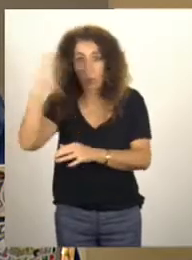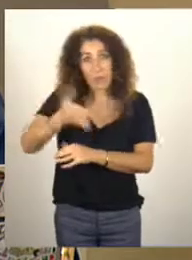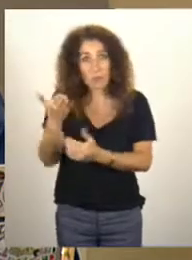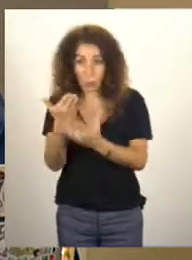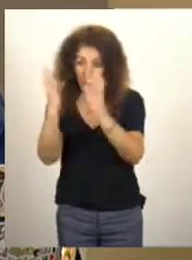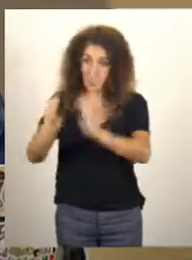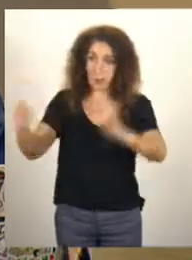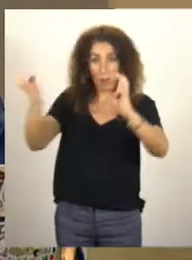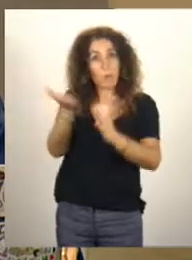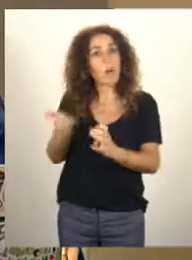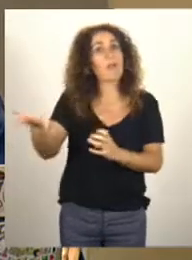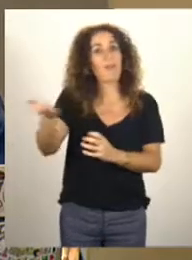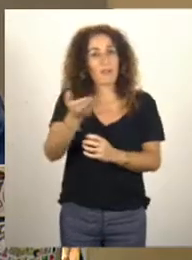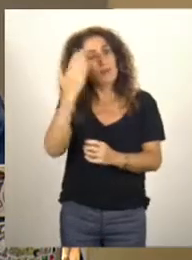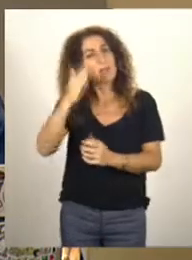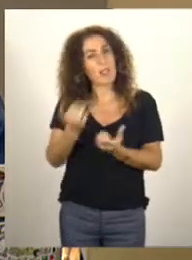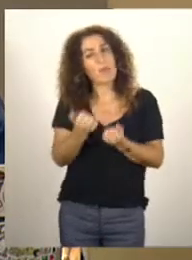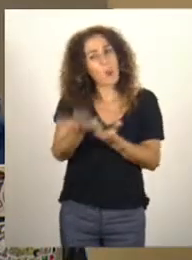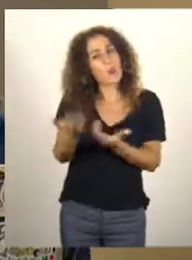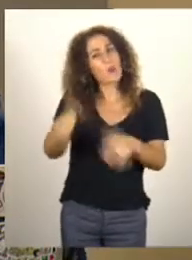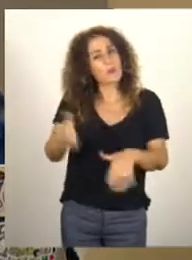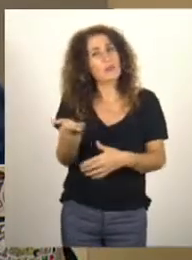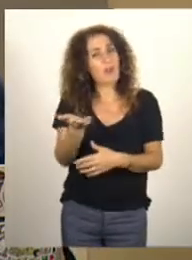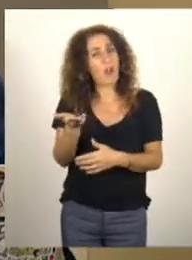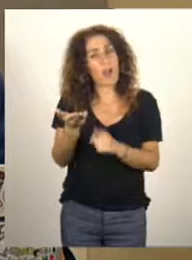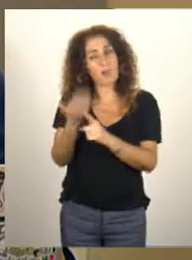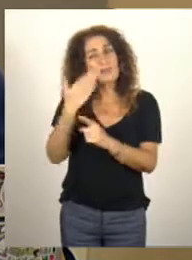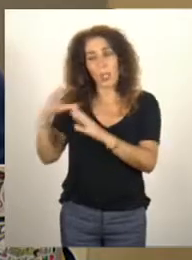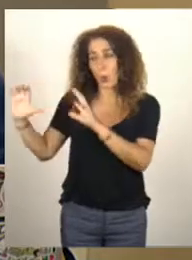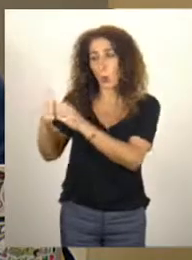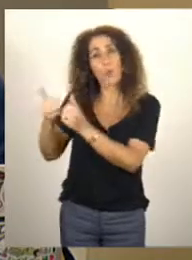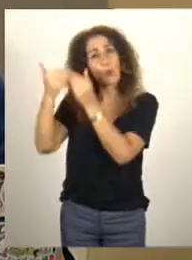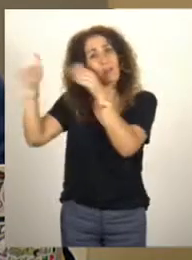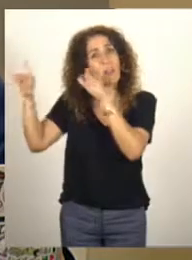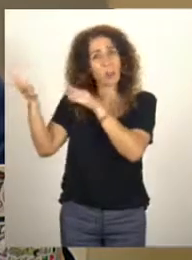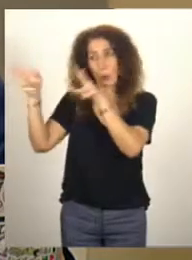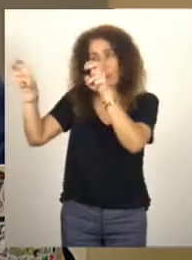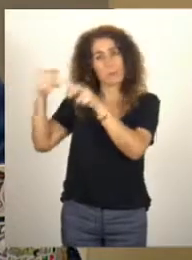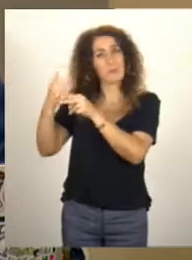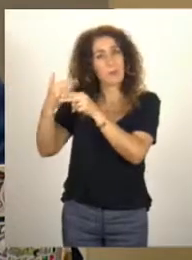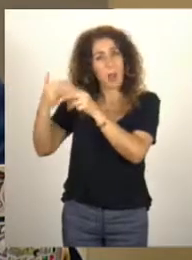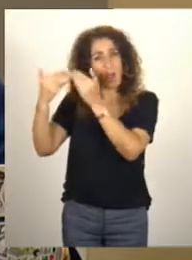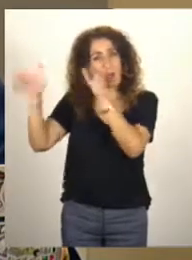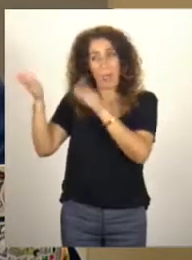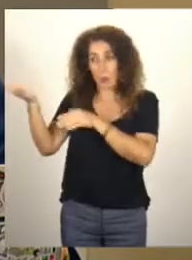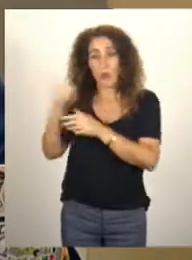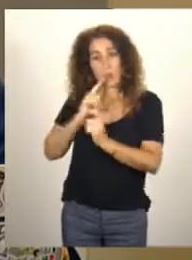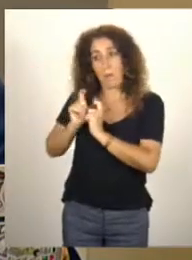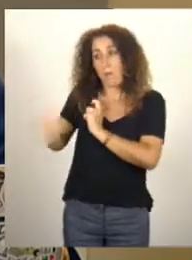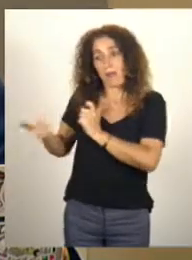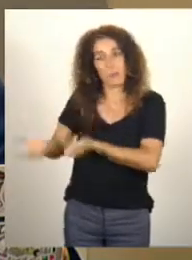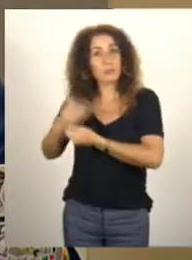'Assemblée. Je sais que cette proposition sera aussi faite par le groupe Ouverture qui prendra la parole